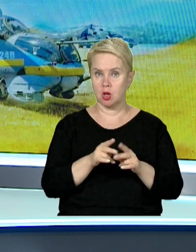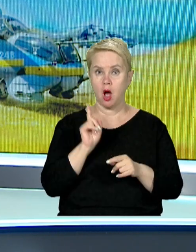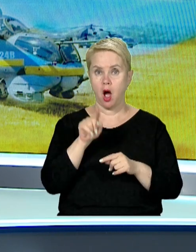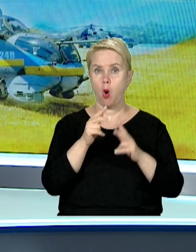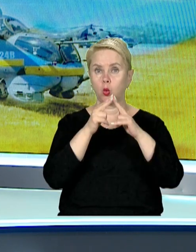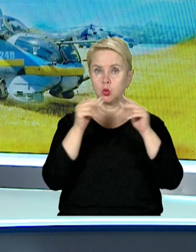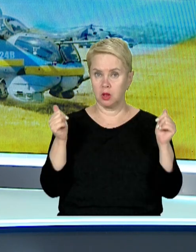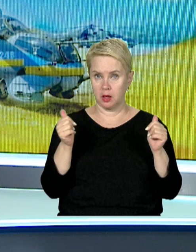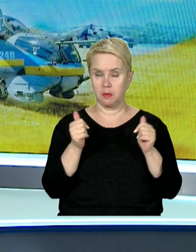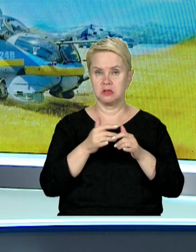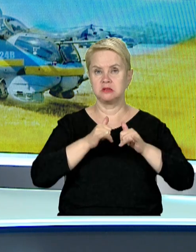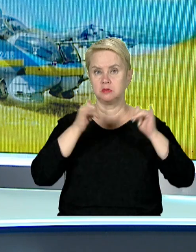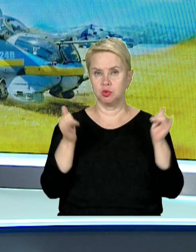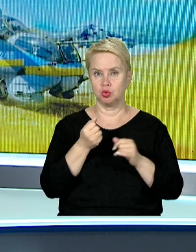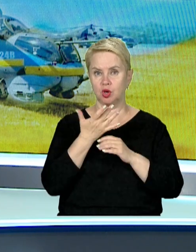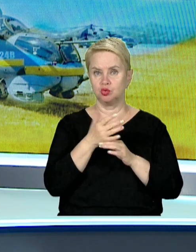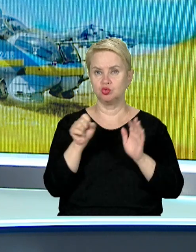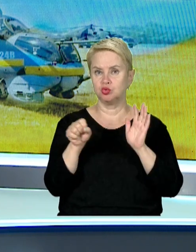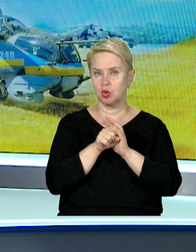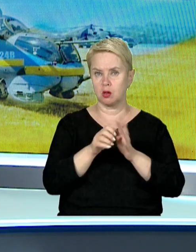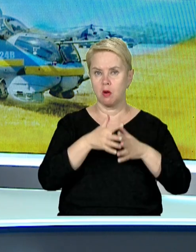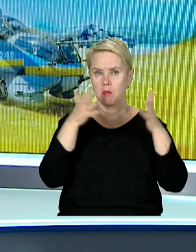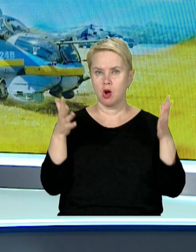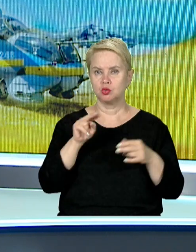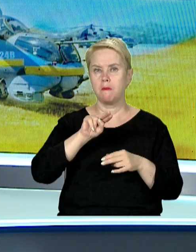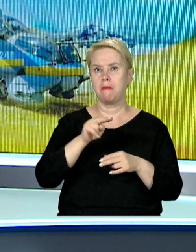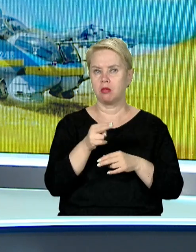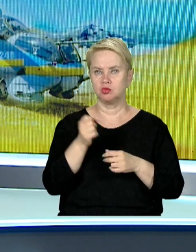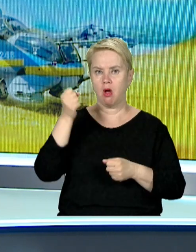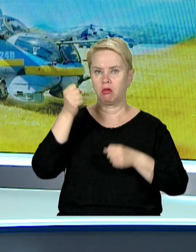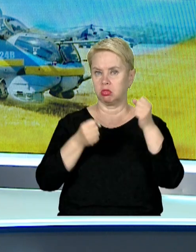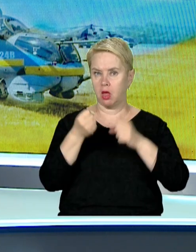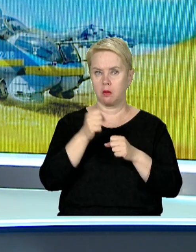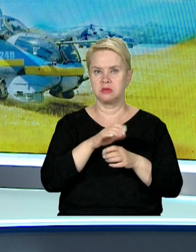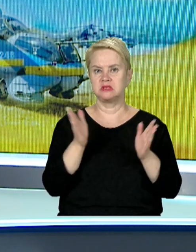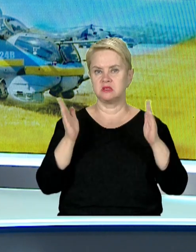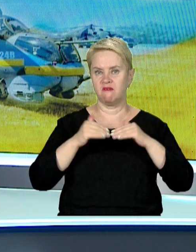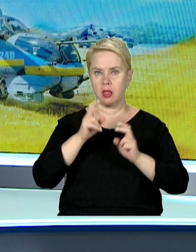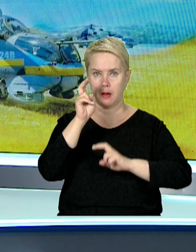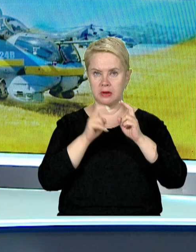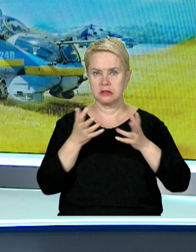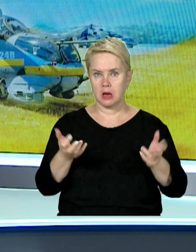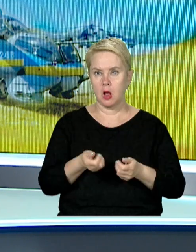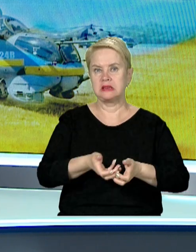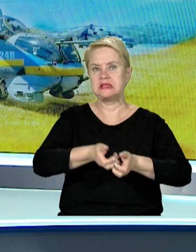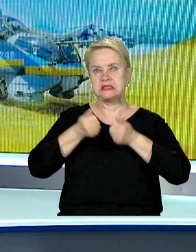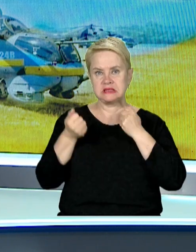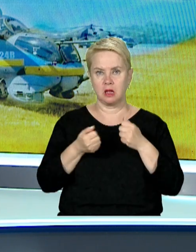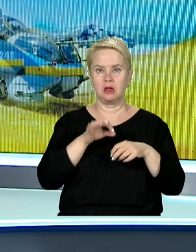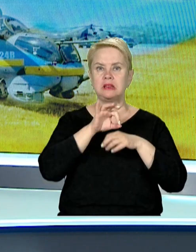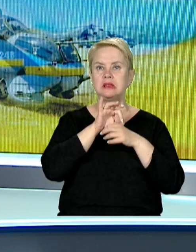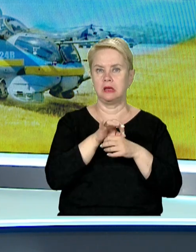А от у Дніпрі збільшилась кількість жертв масштабної п'ятничної атаки. З-під завалів на підприємстві рятувальники дістали